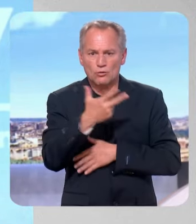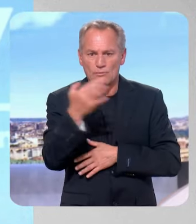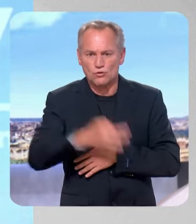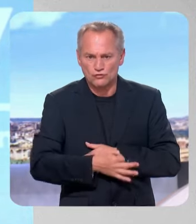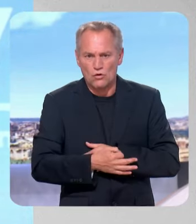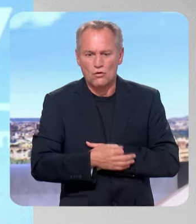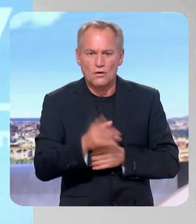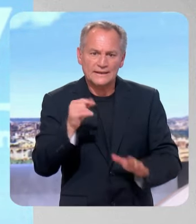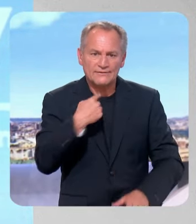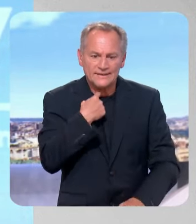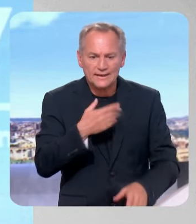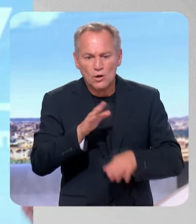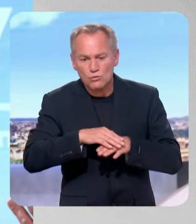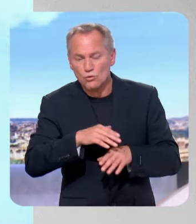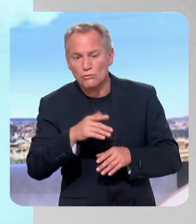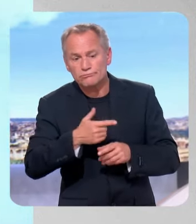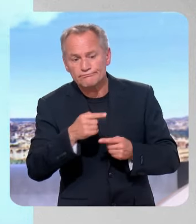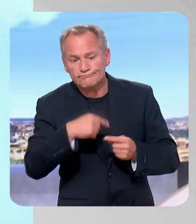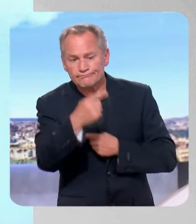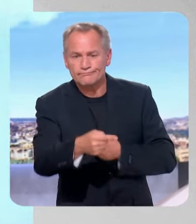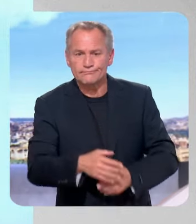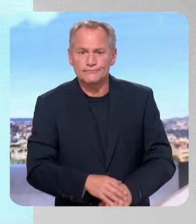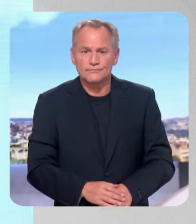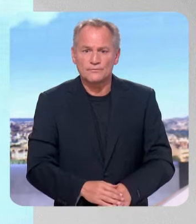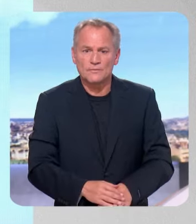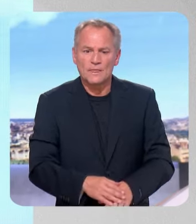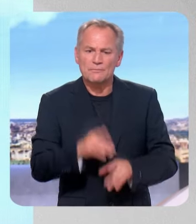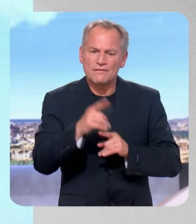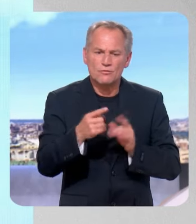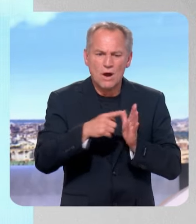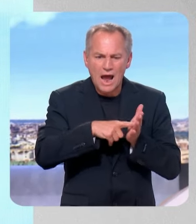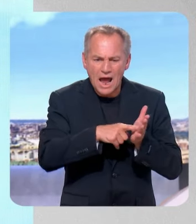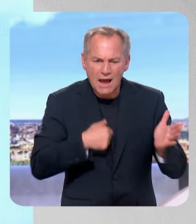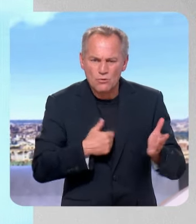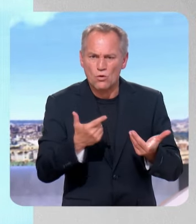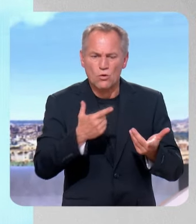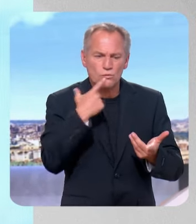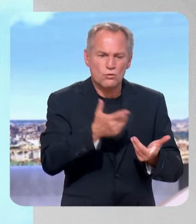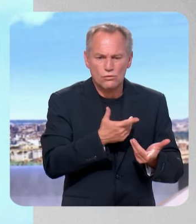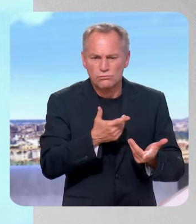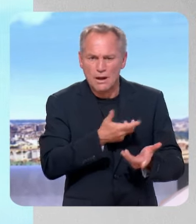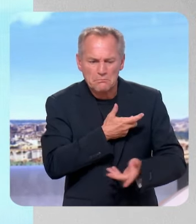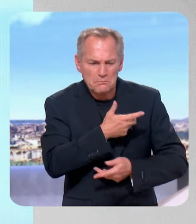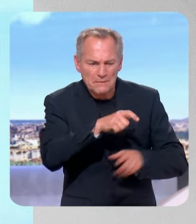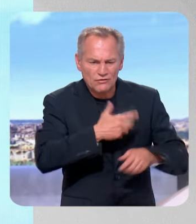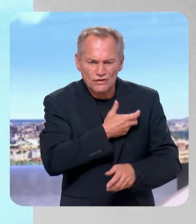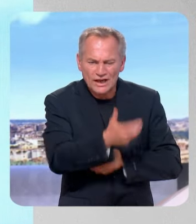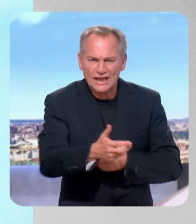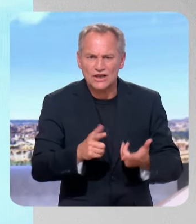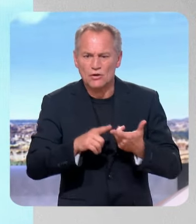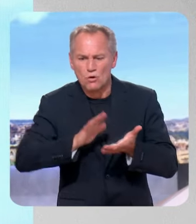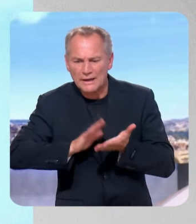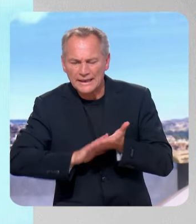2027. Toujours sans augmenter les impôts, vous tenez à cette ligne, même sur les plus riches, même sur les bonus, les profits particuliers ? est-ce que